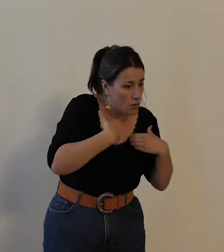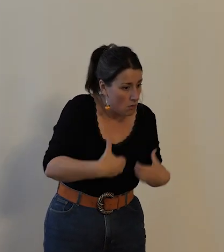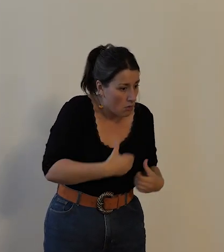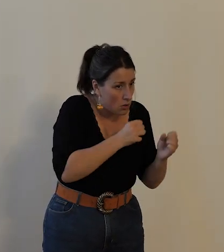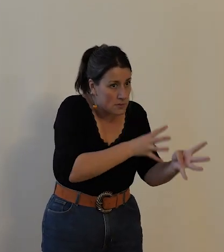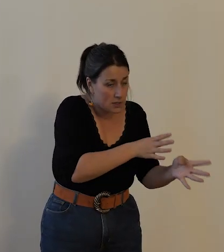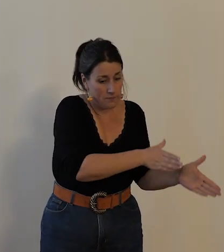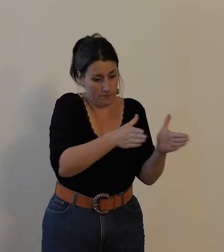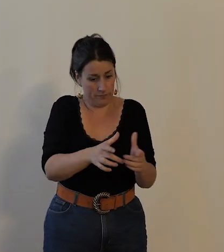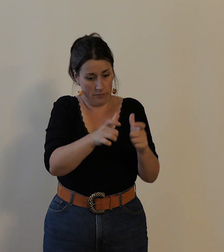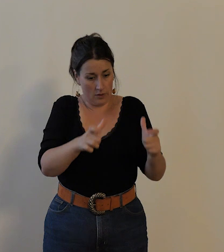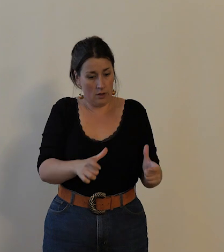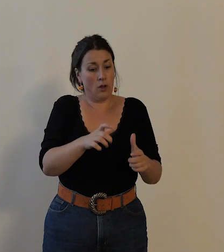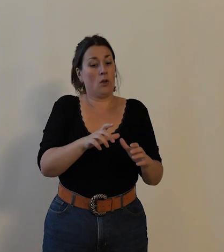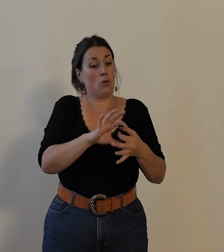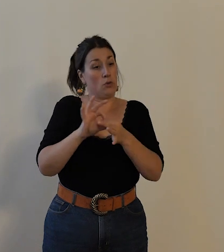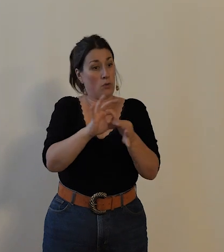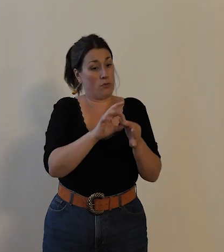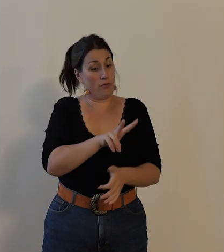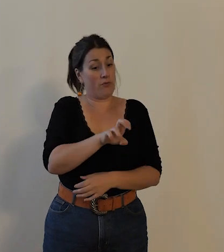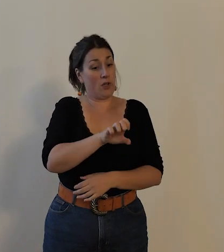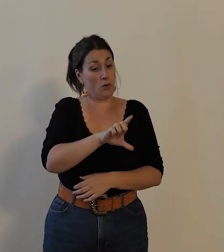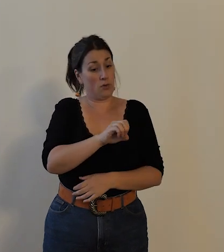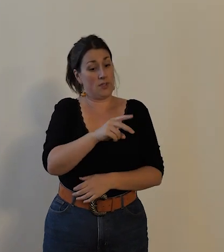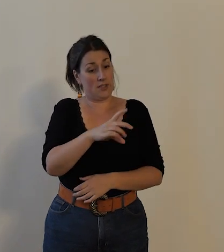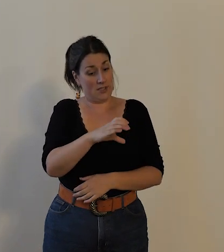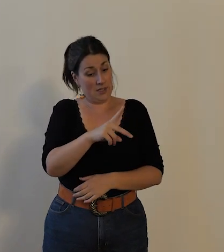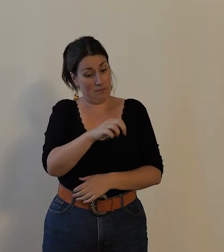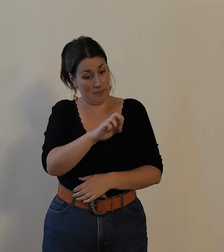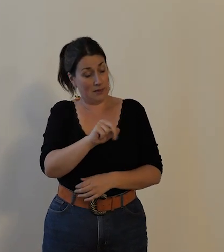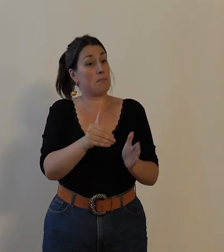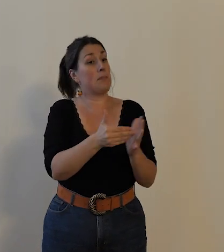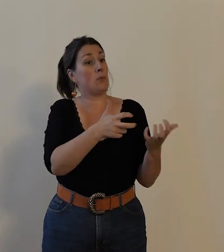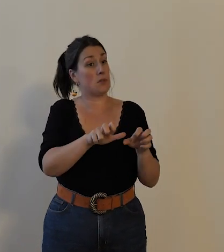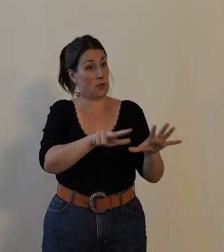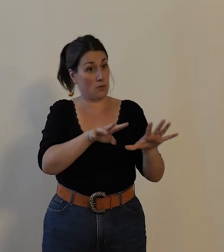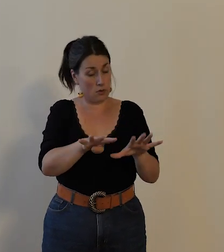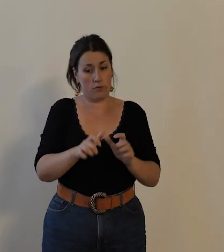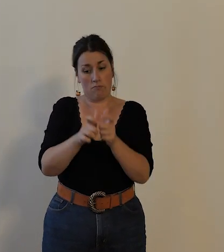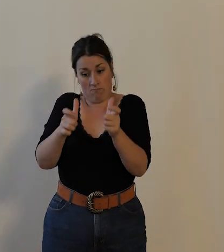l'union vélocypédique de Tours 1889 le Vélos Club d'André-et-Loire 1890